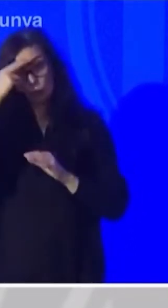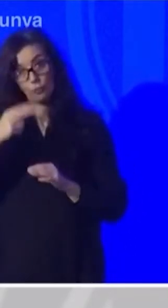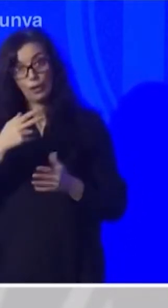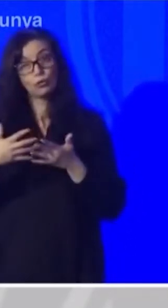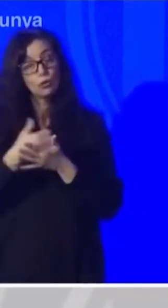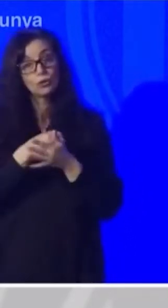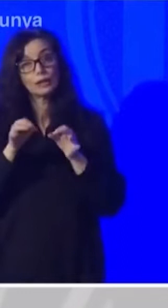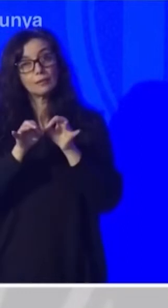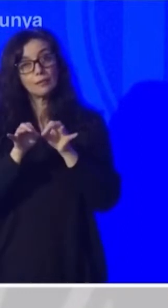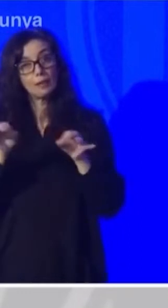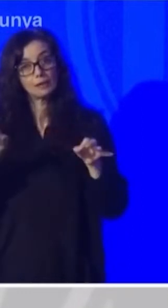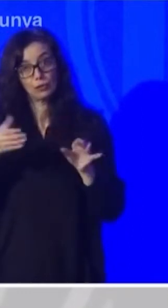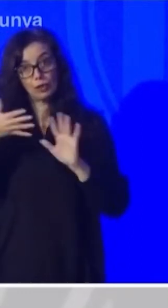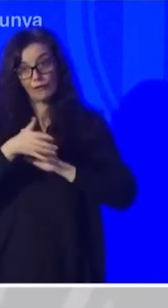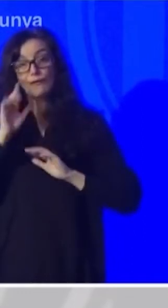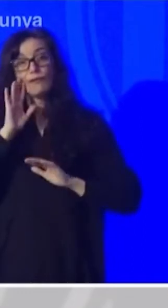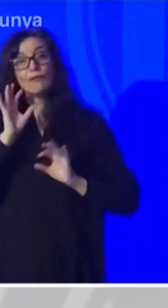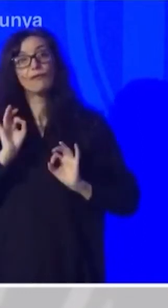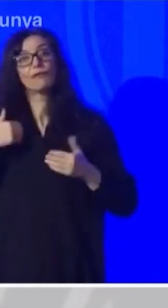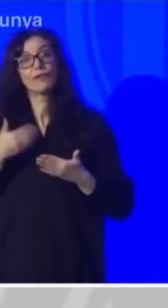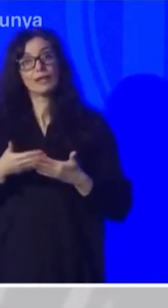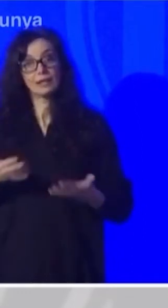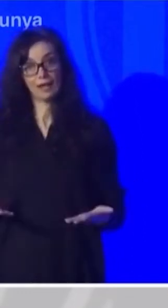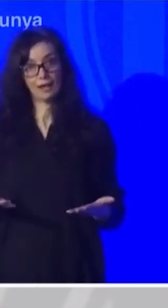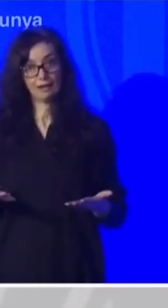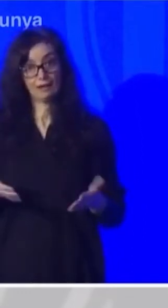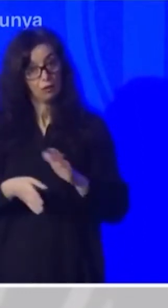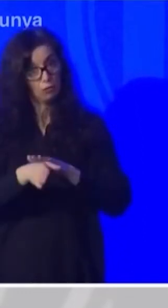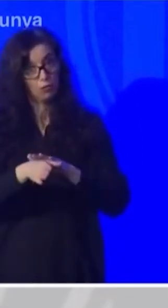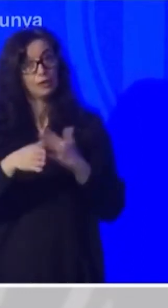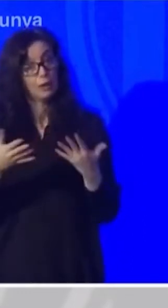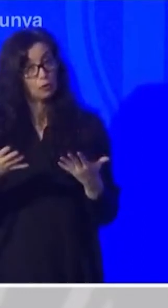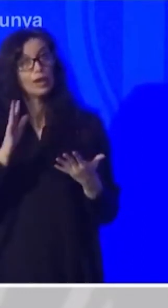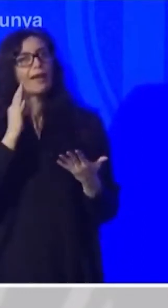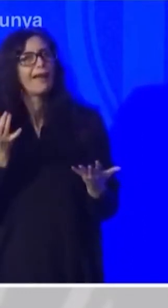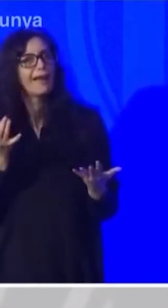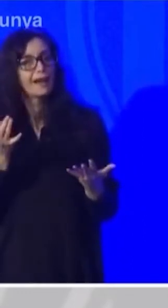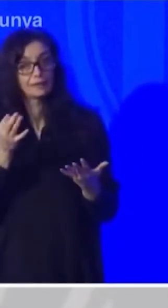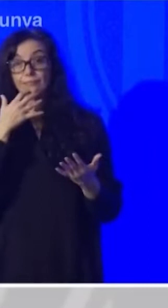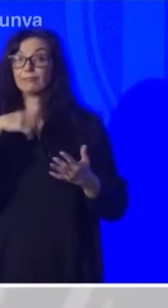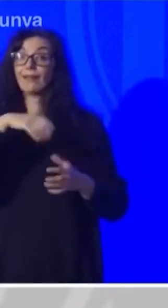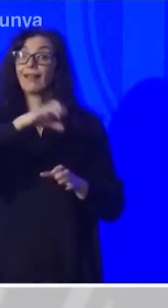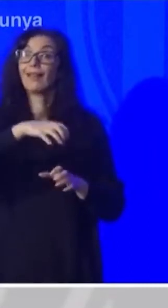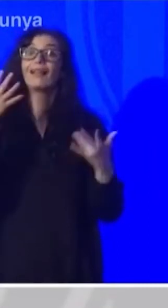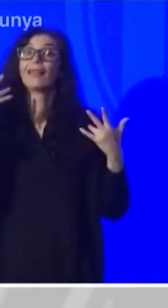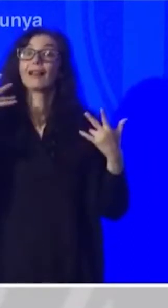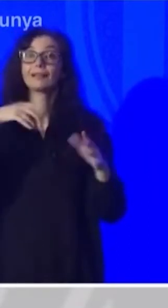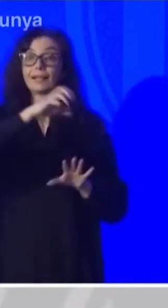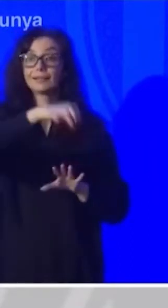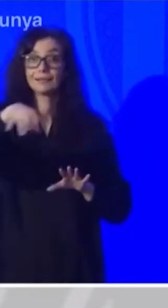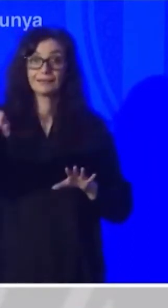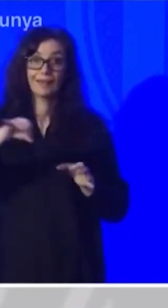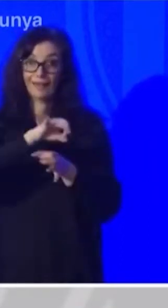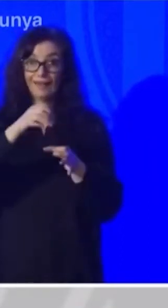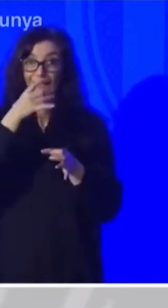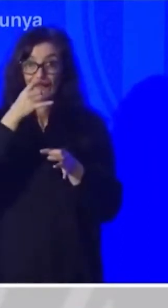aquelles mesures que estaven vigents fins ara i que, per tant, continuen vigents. Quines són? Doncs que les terrasses estaran obertes i l